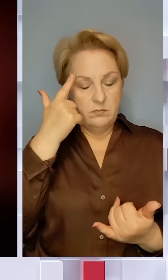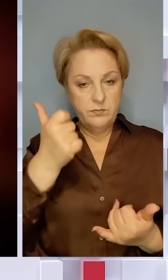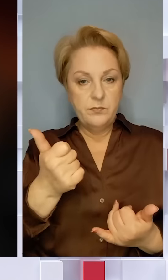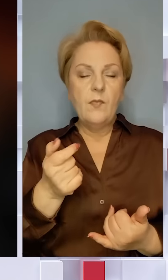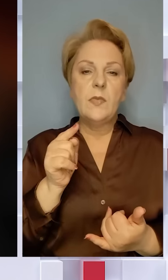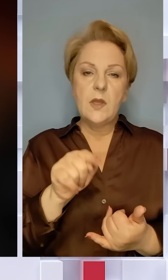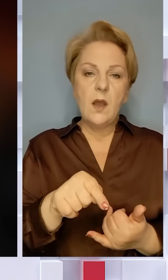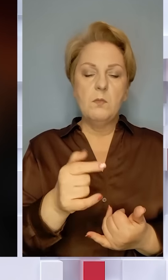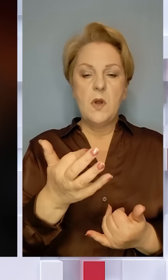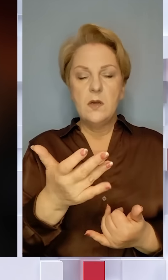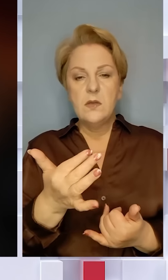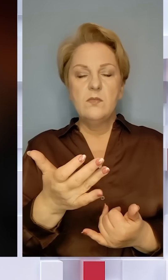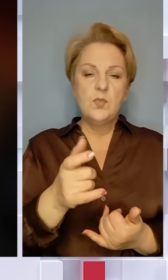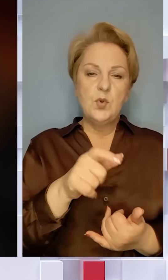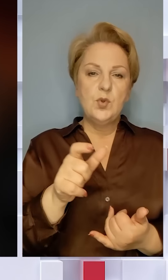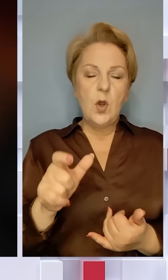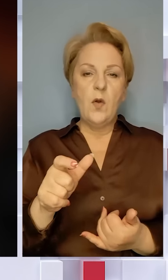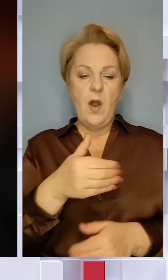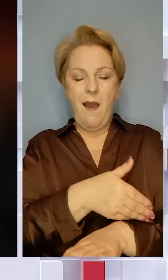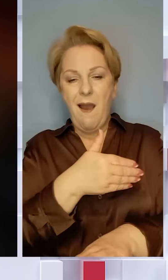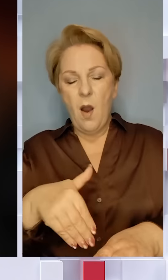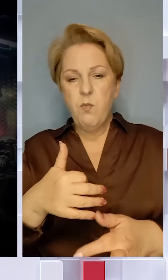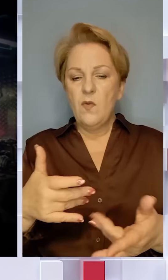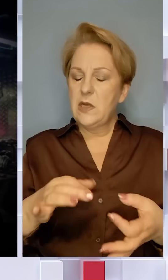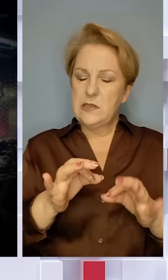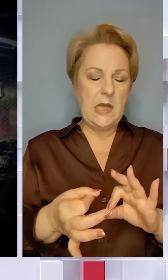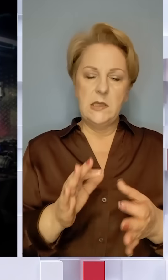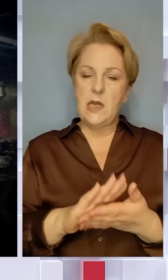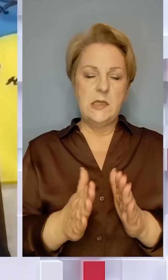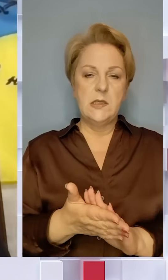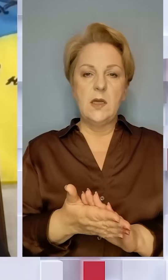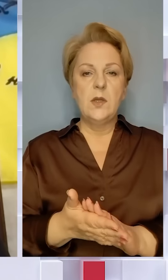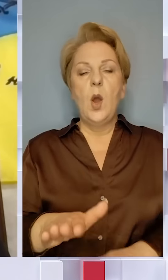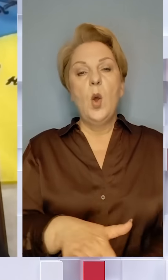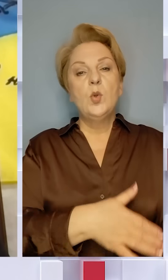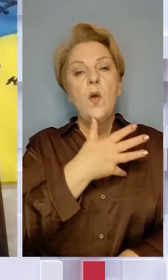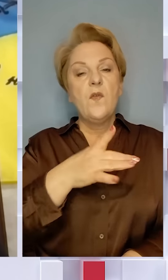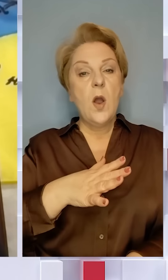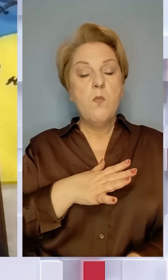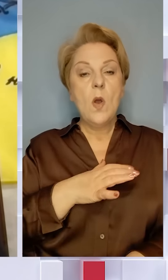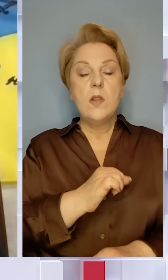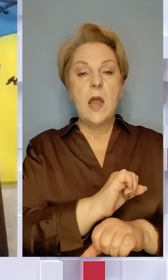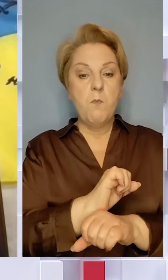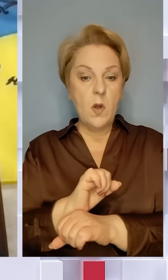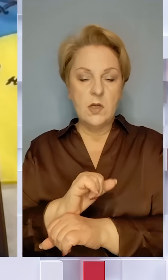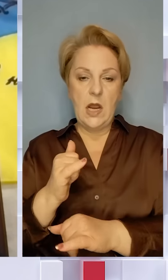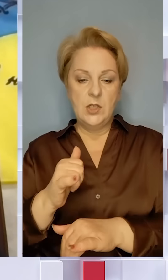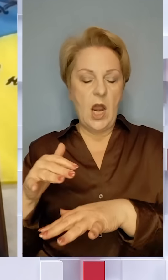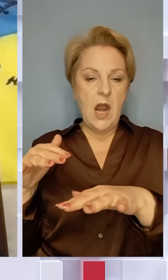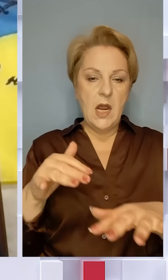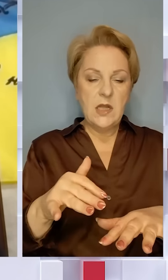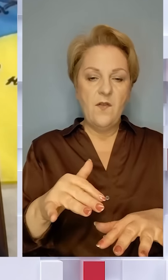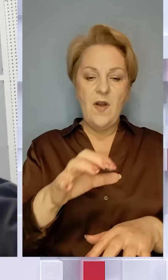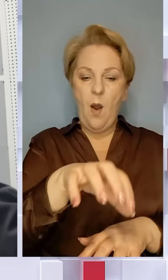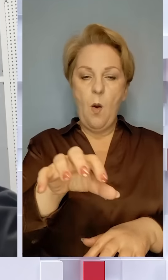пару-трок з ампутаціями доволі складна історія. Довгий час була перерва, зараз вона атакувала об'єктні